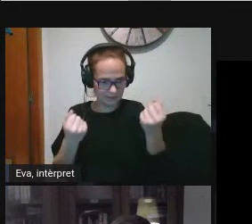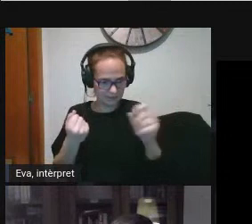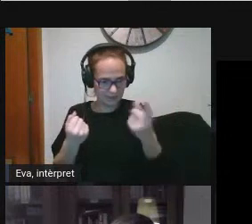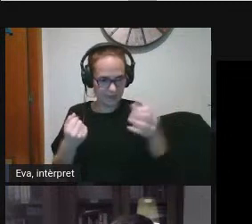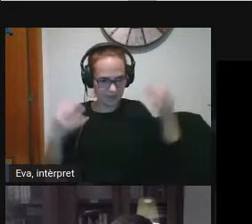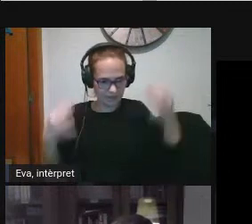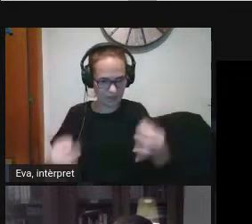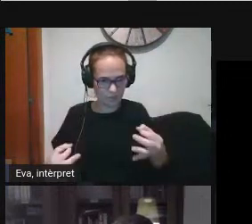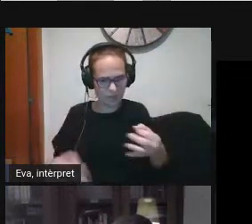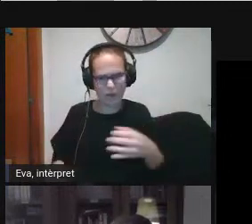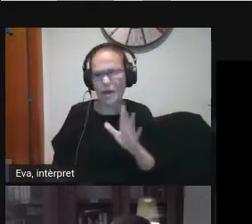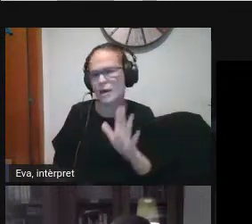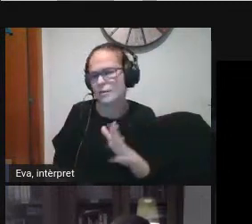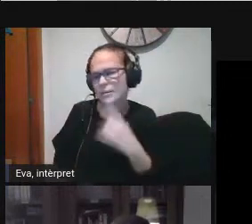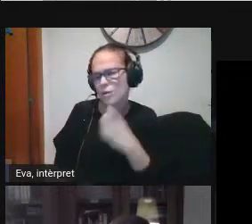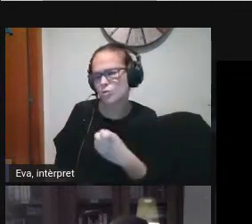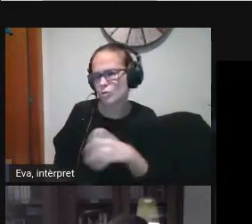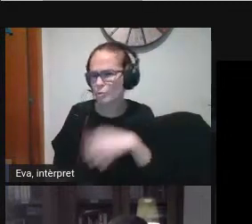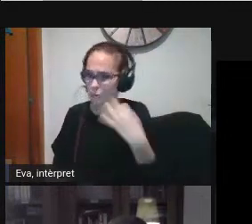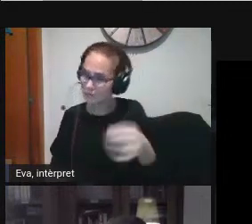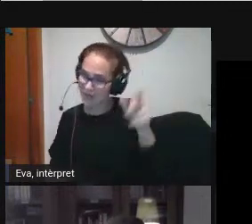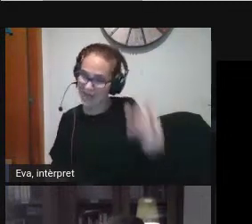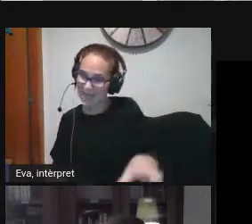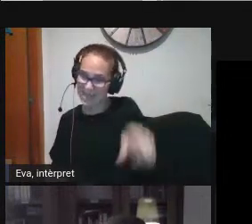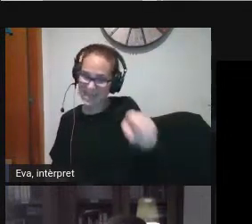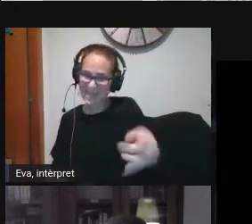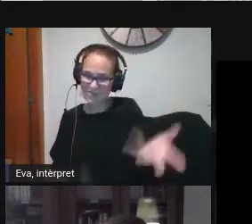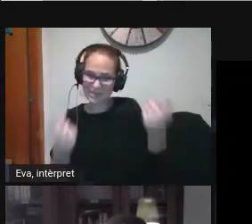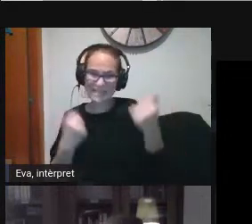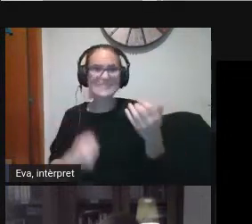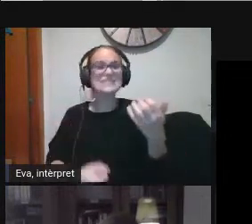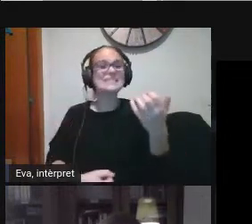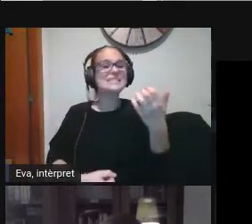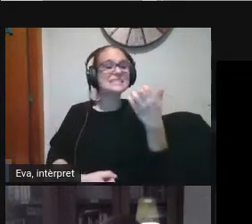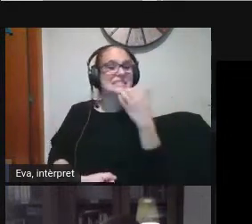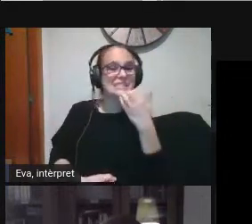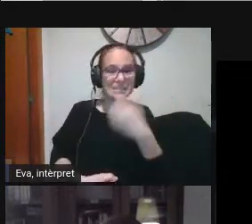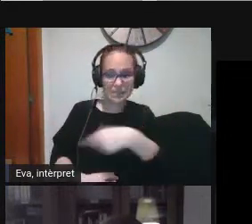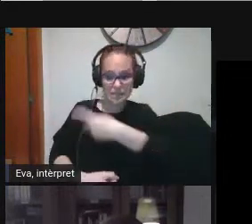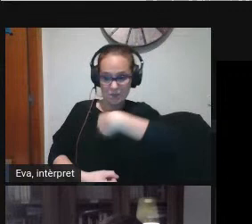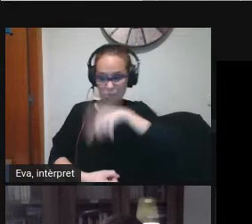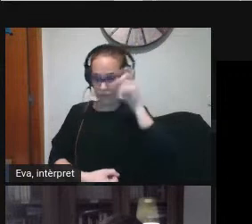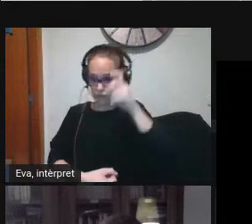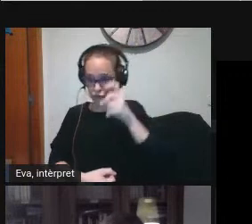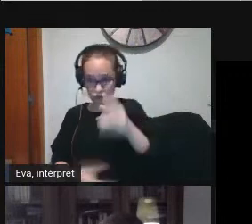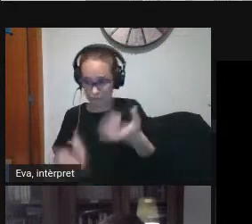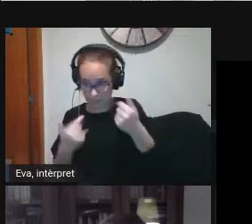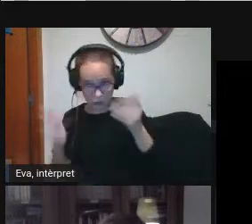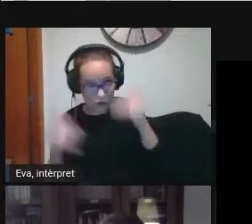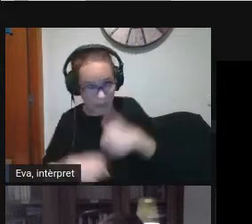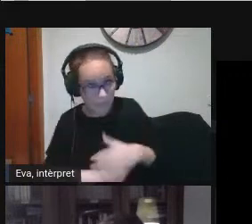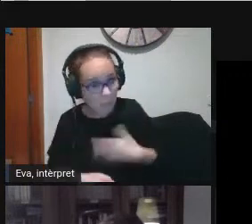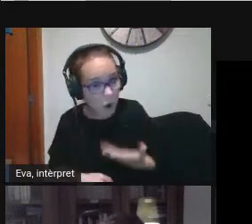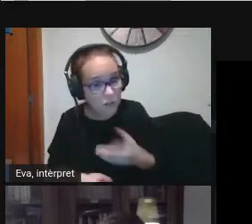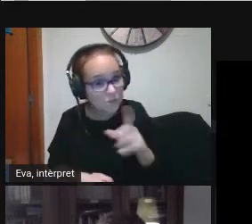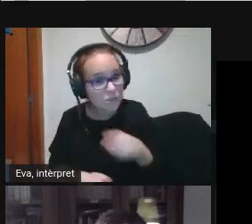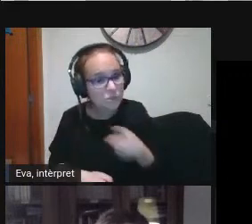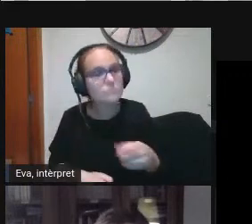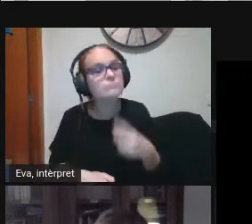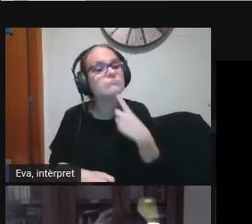és possible que l'alumne sigui competent digitalment si els professors no ho som? podria ser això?